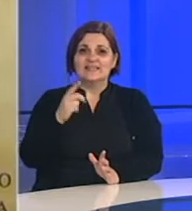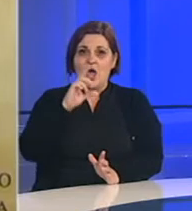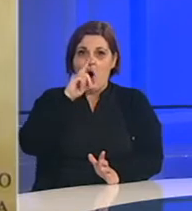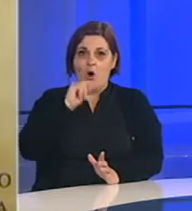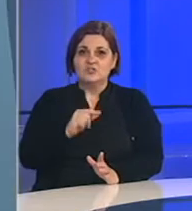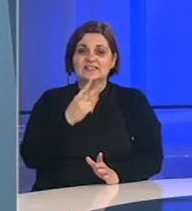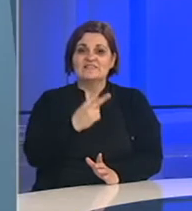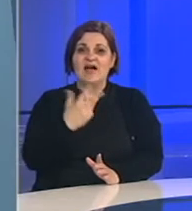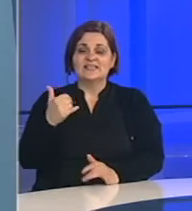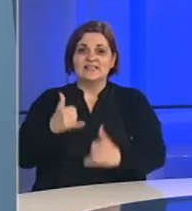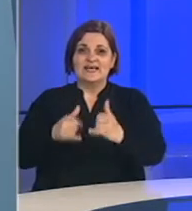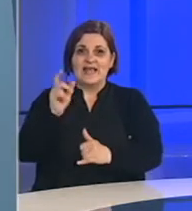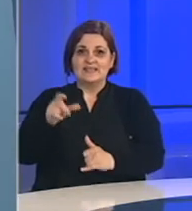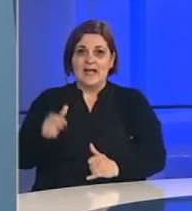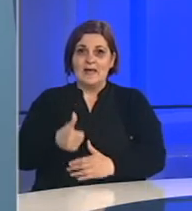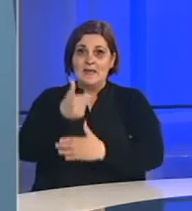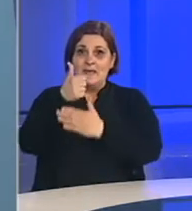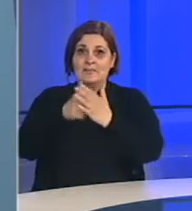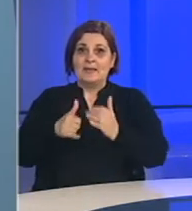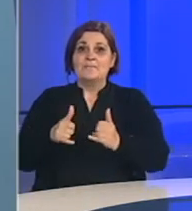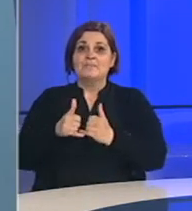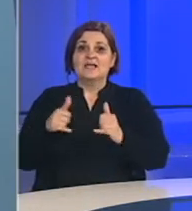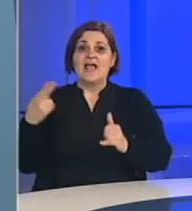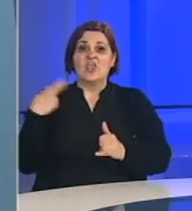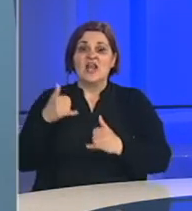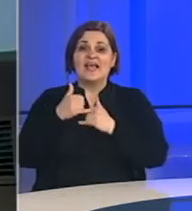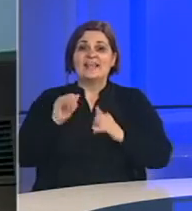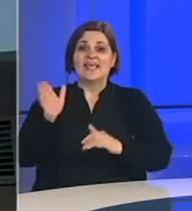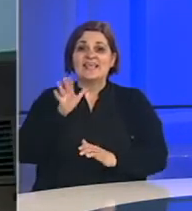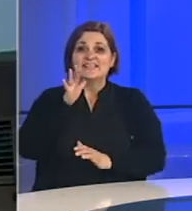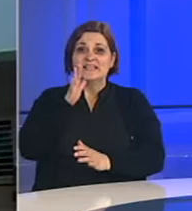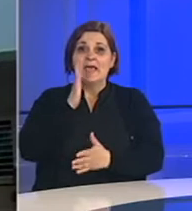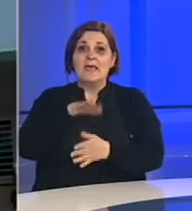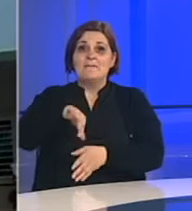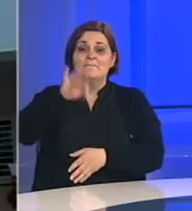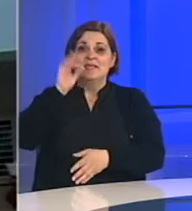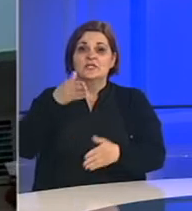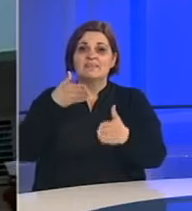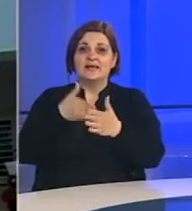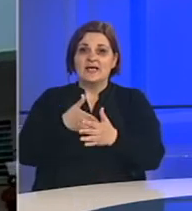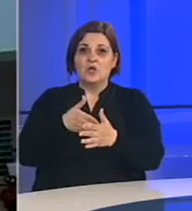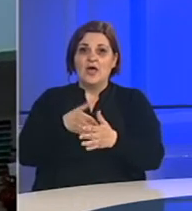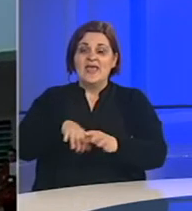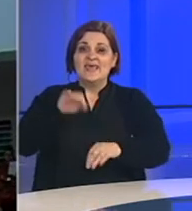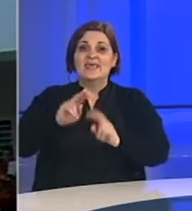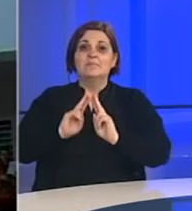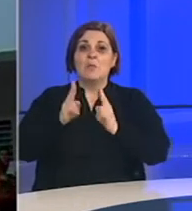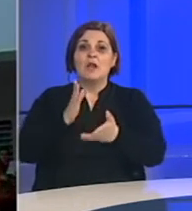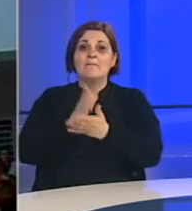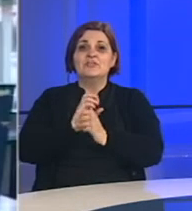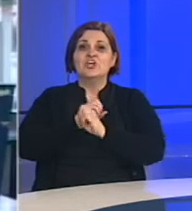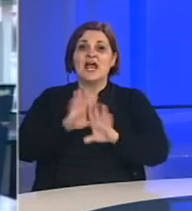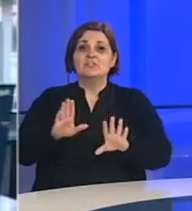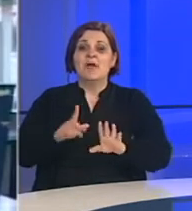opštini za 23 kandidata. Prvi put, gradonačelnik grada Istočno Sarajevo birat će se neposredno. Izbori u Mostaru biće